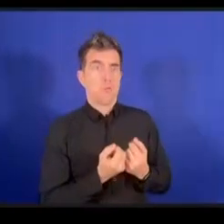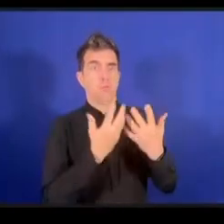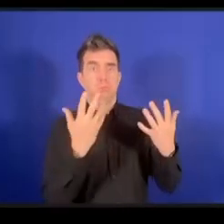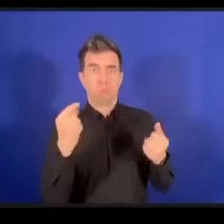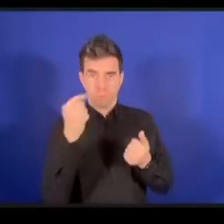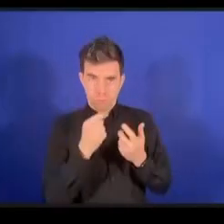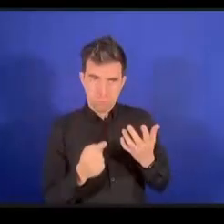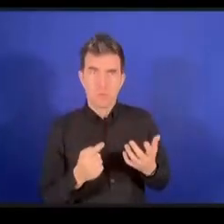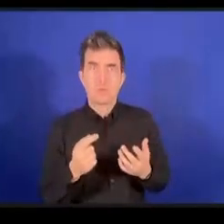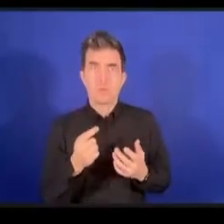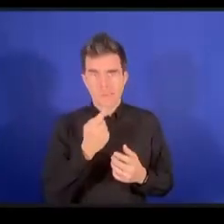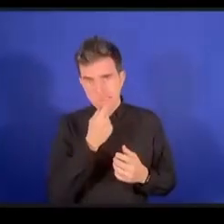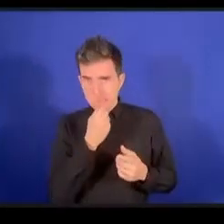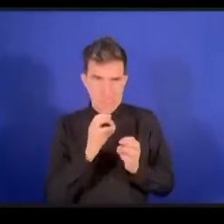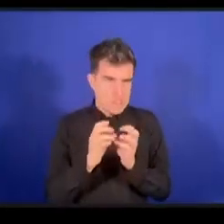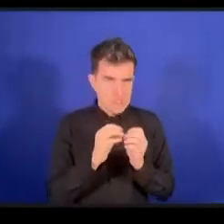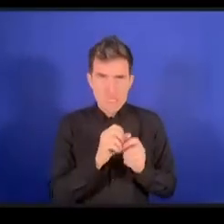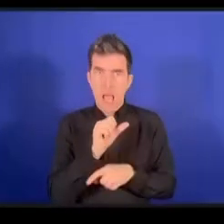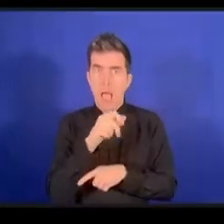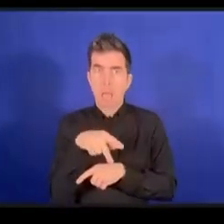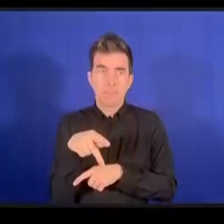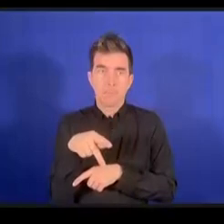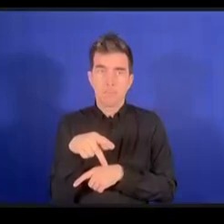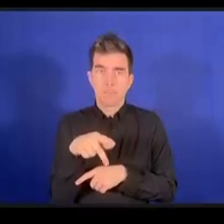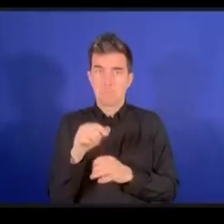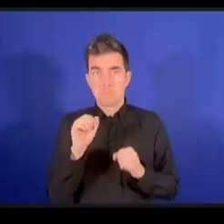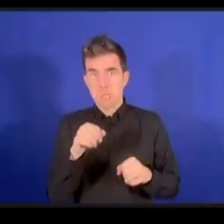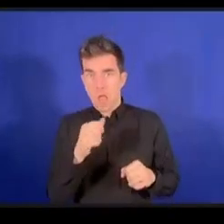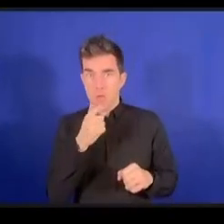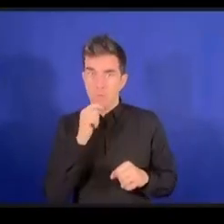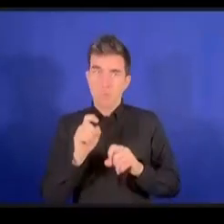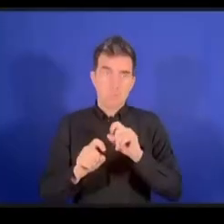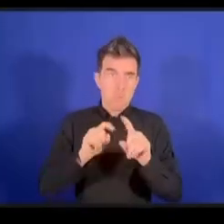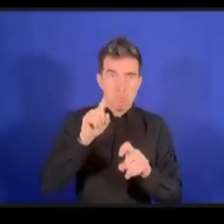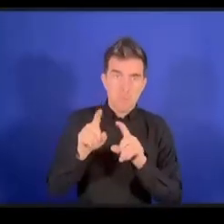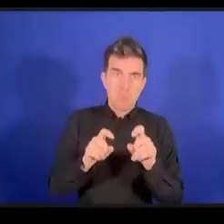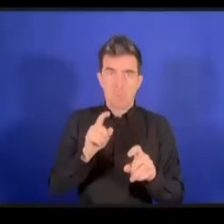ضخمة جدا من الكلمات ويسهل